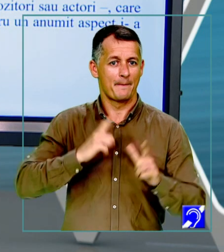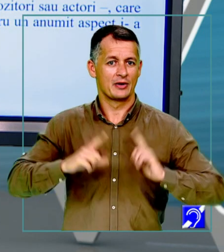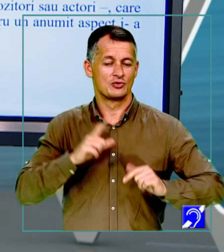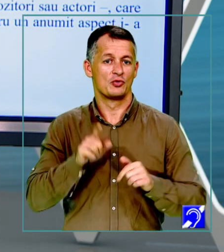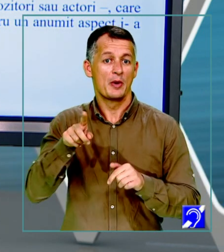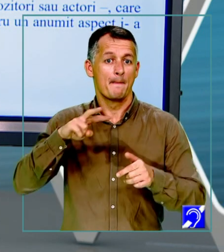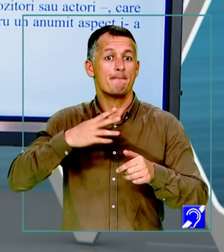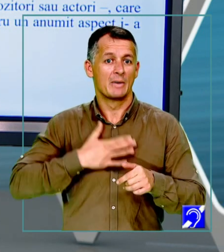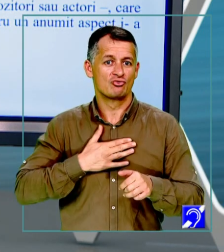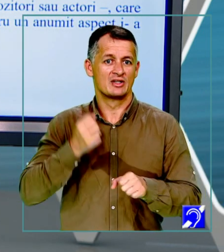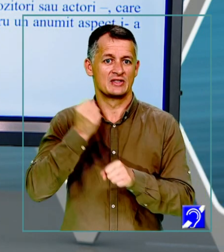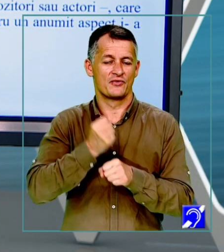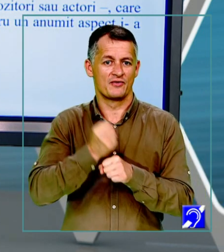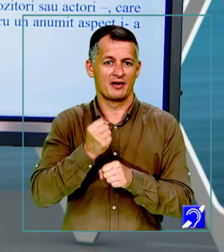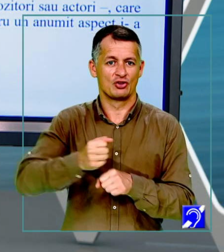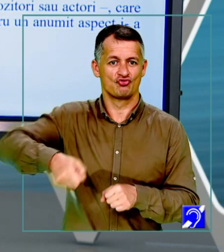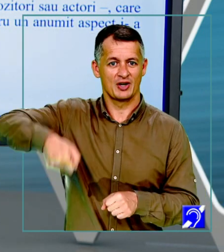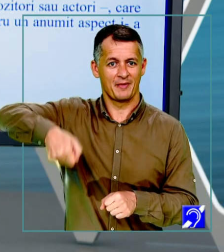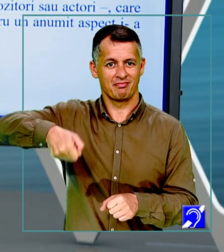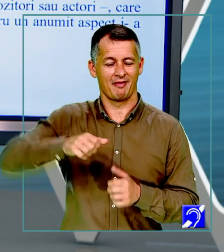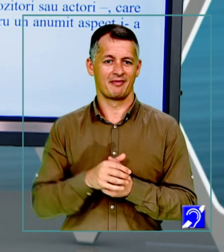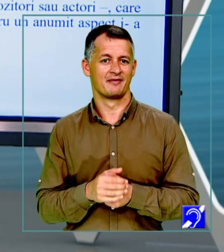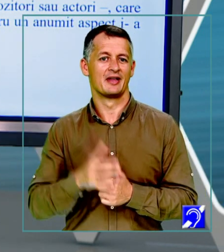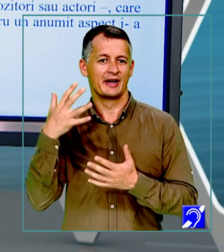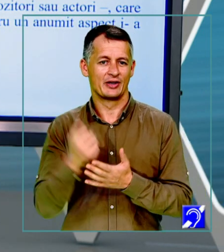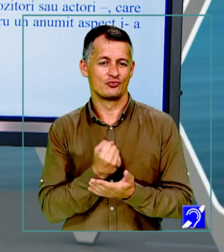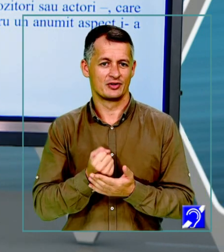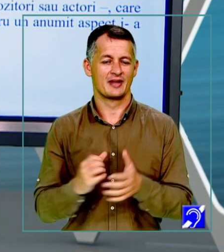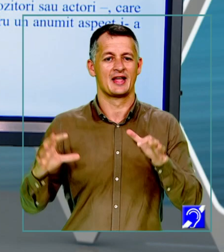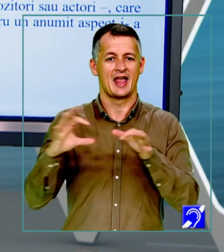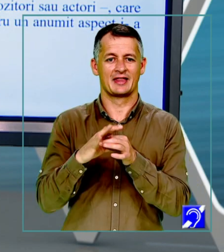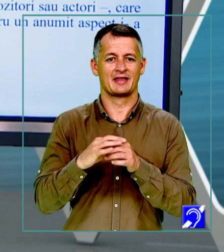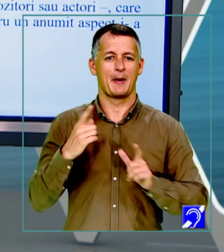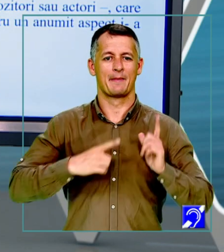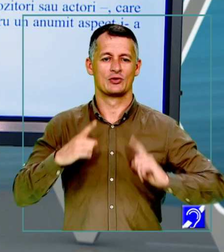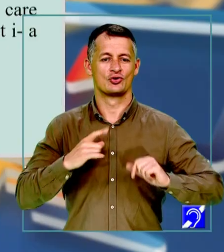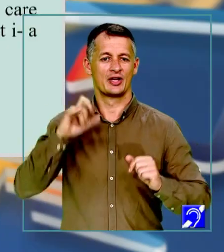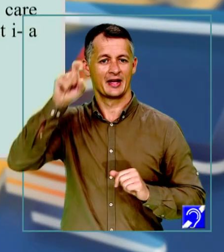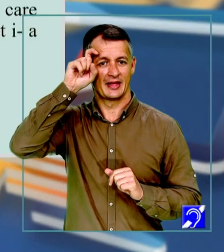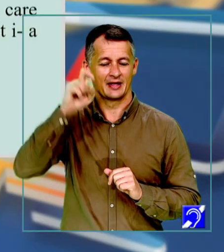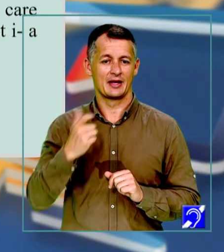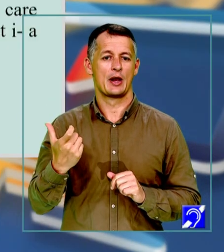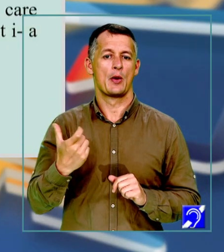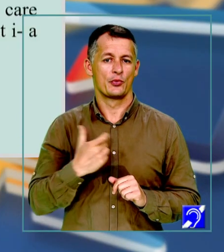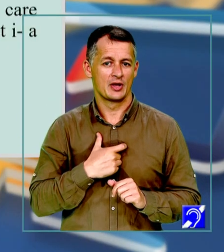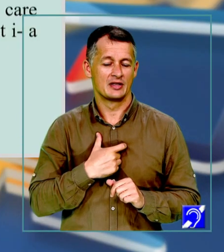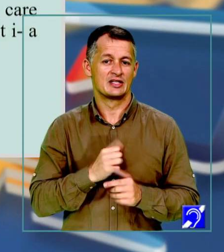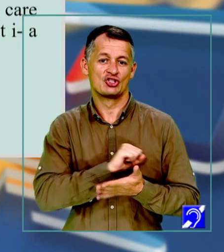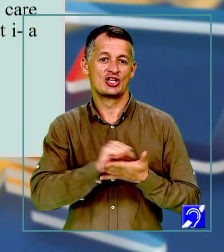geamantanelor. Reușita în viață este adesea legată de pasiuni și de încrederea în puterea de a șterge limitele.